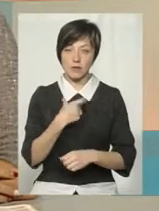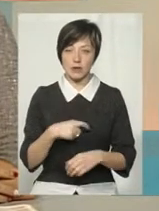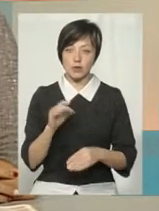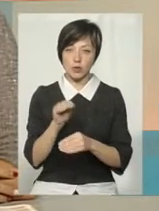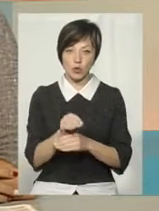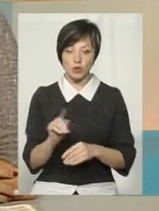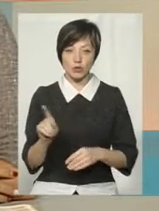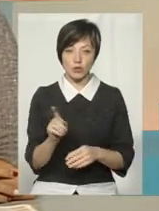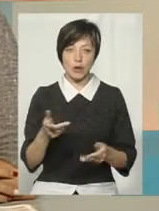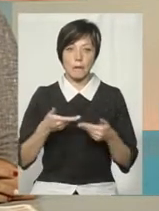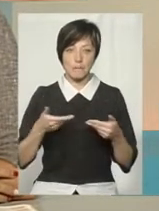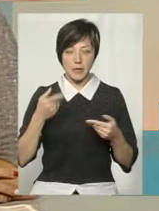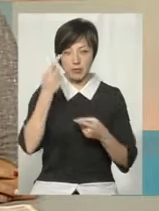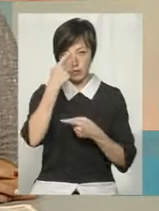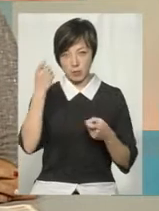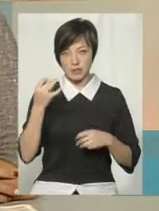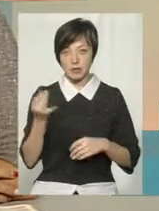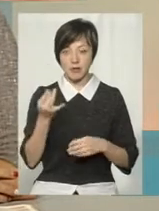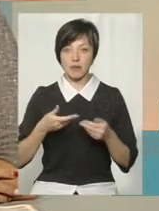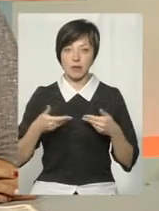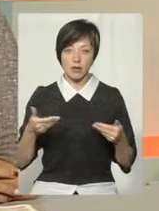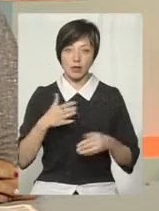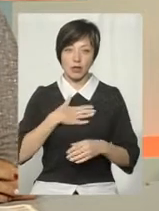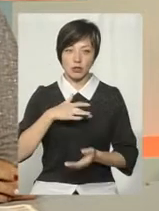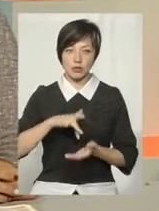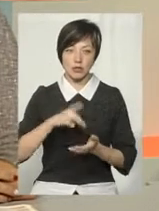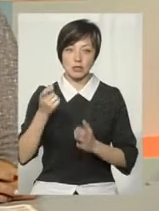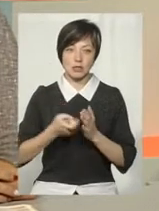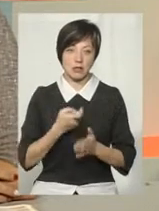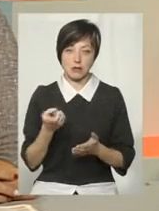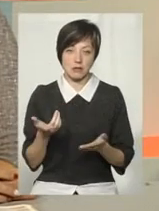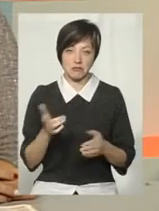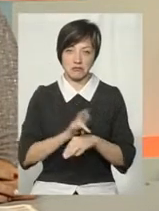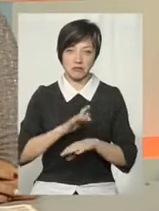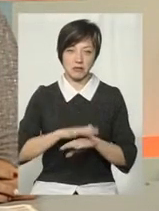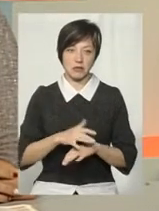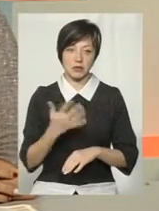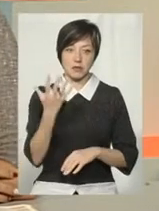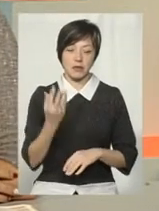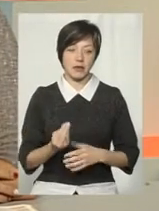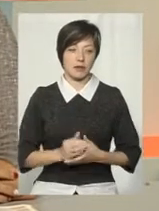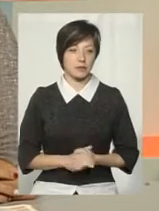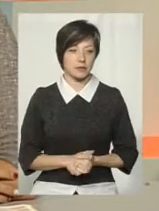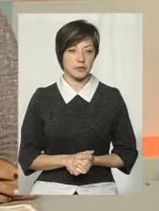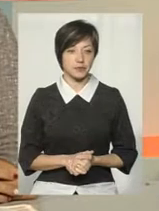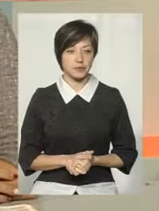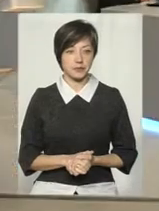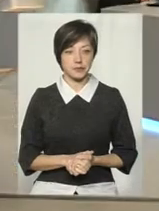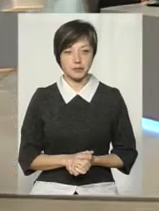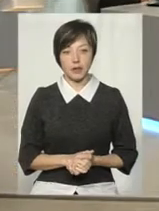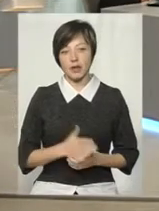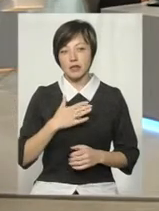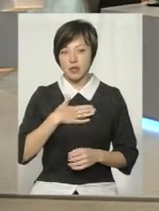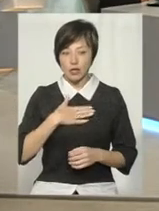ми ту інформацію, яка цікавила нас, наш осередок, ми дізналися буквально за п'ять днів. Тобто, на